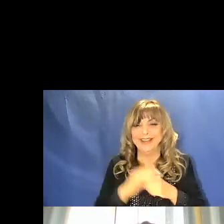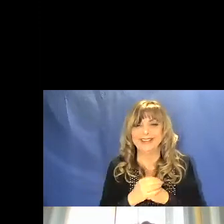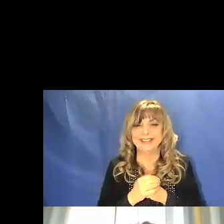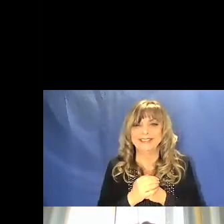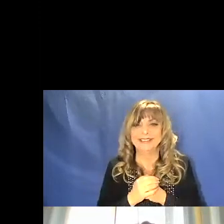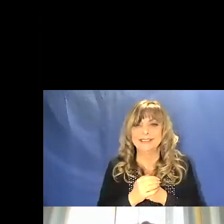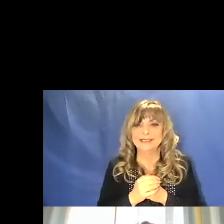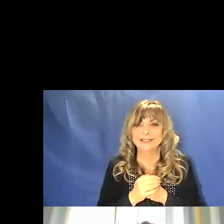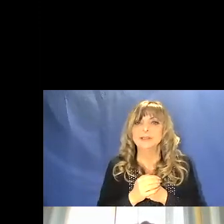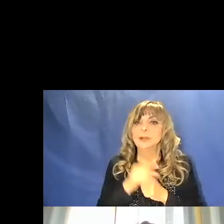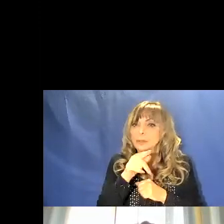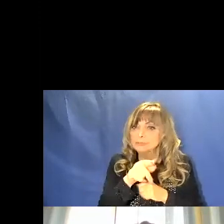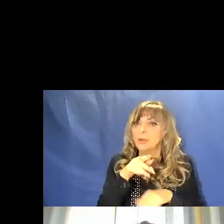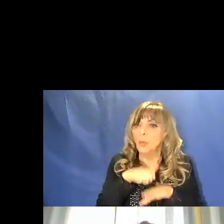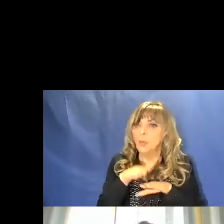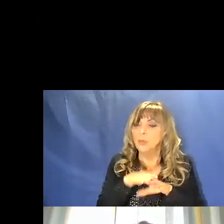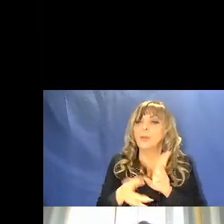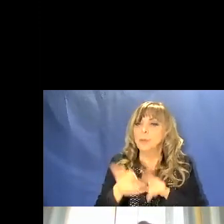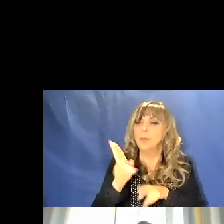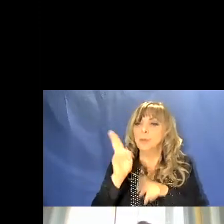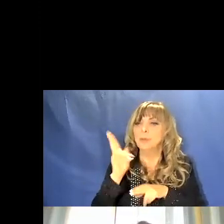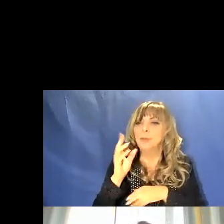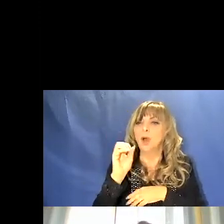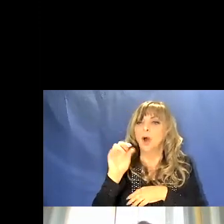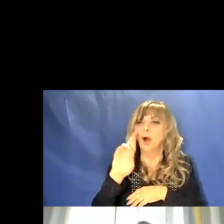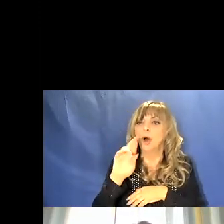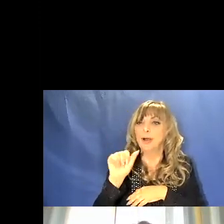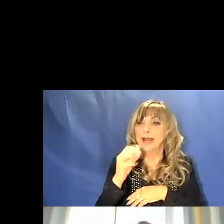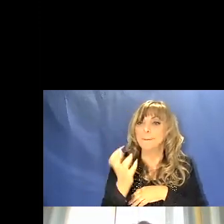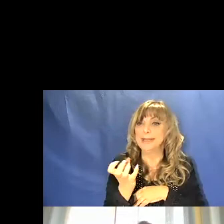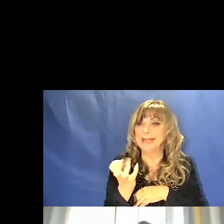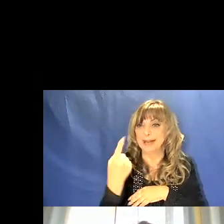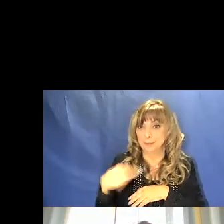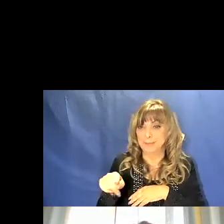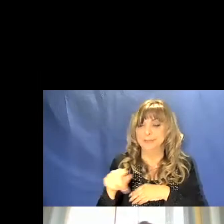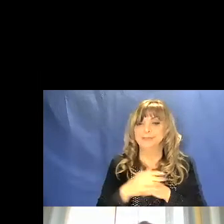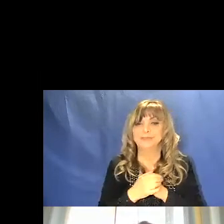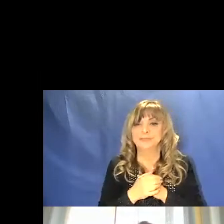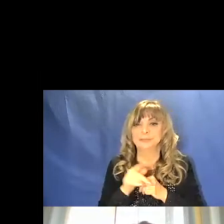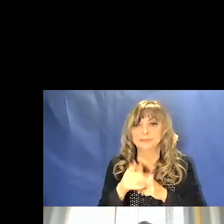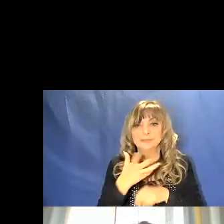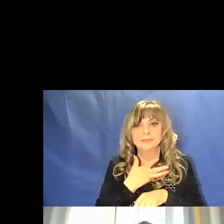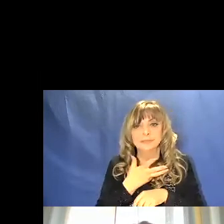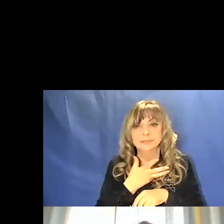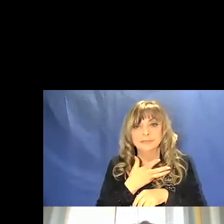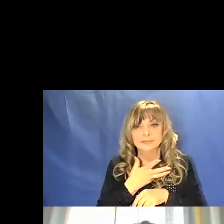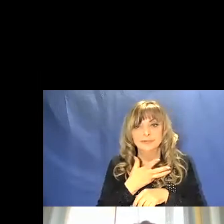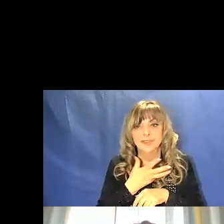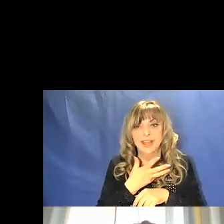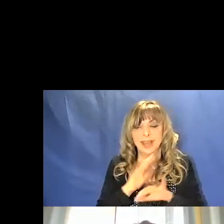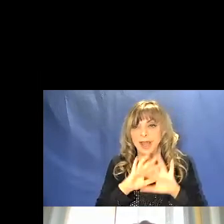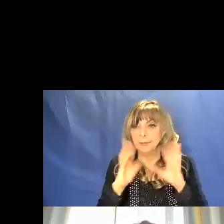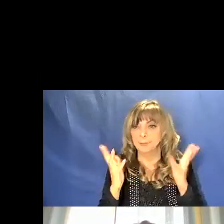amplia l'utilizzo di questo minerale di questo materiale e qui abbiamo nell'ambito